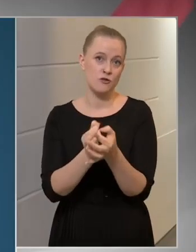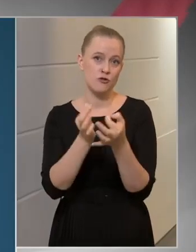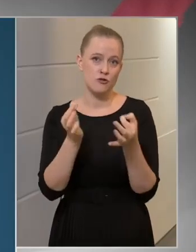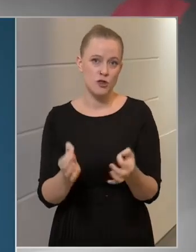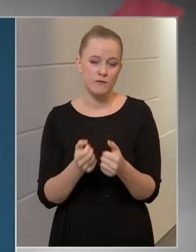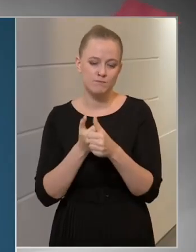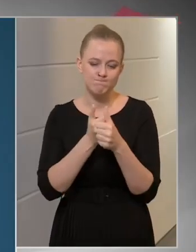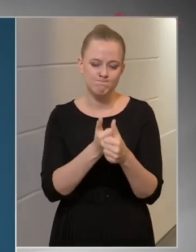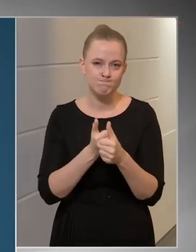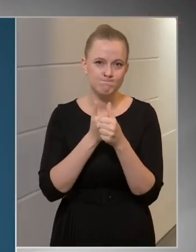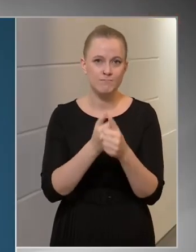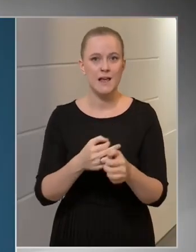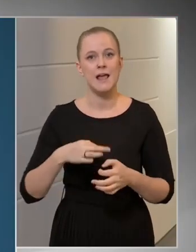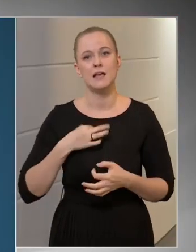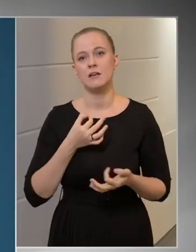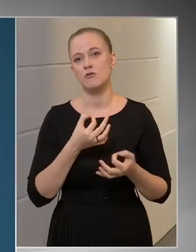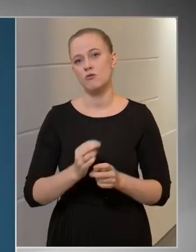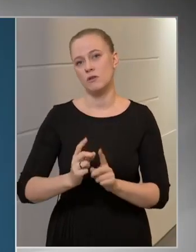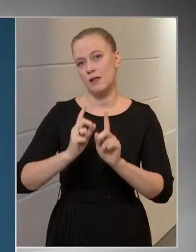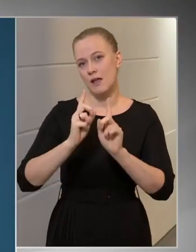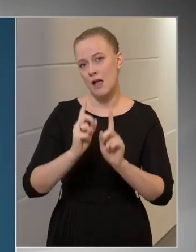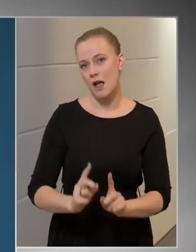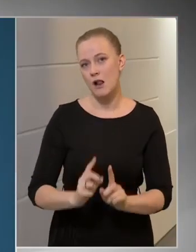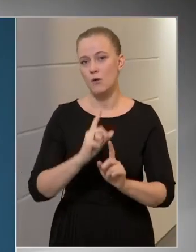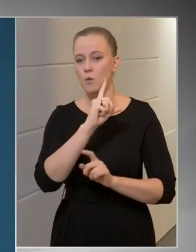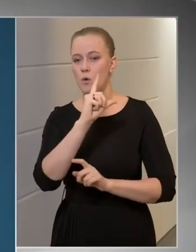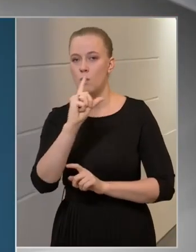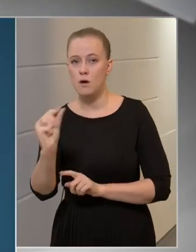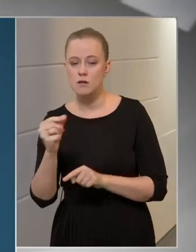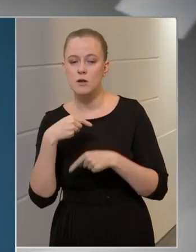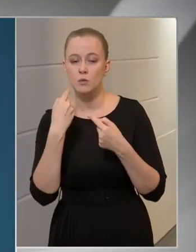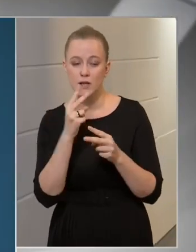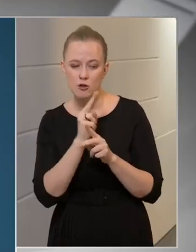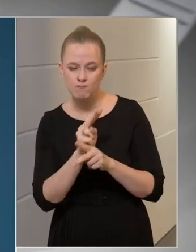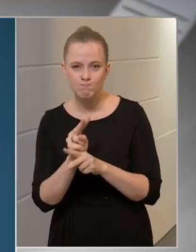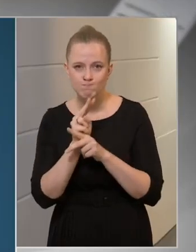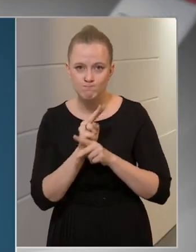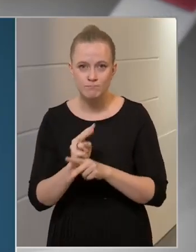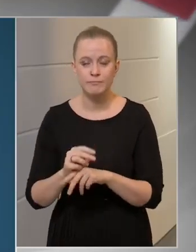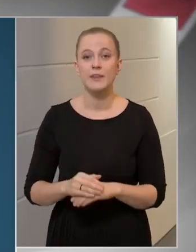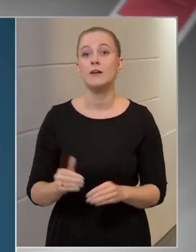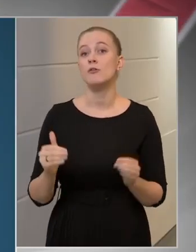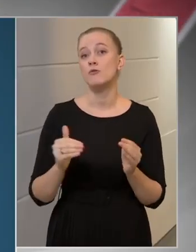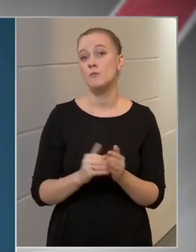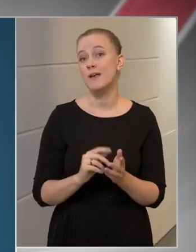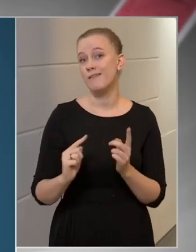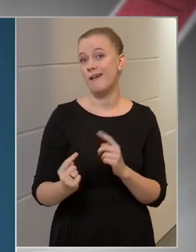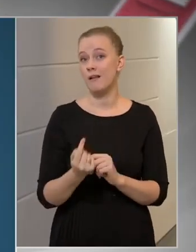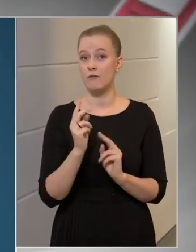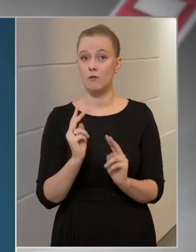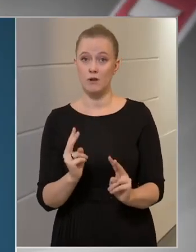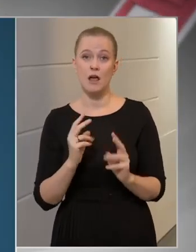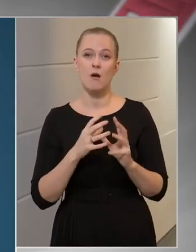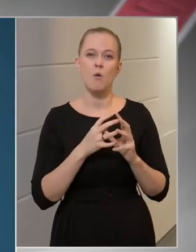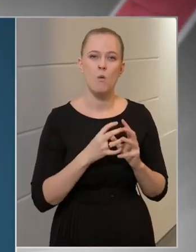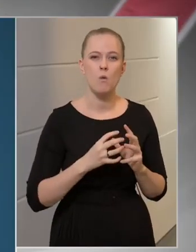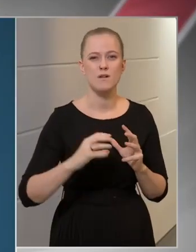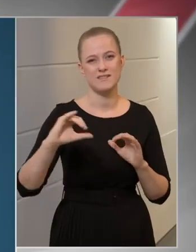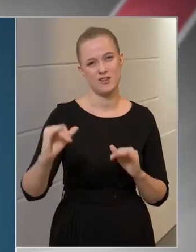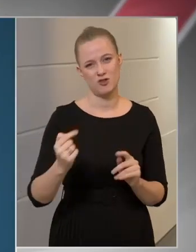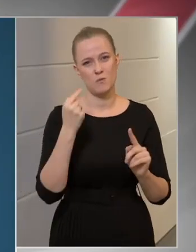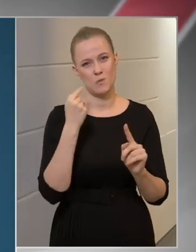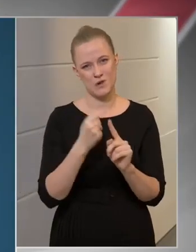az egészségi állapotát a hazatérő betegnek, és még előfordul, hogy hosszasan is